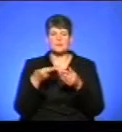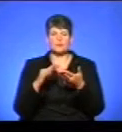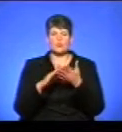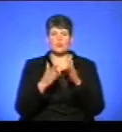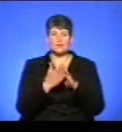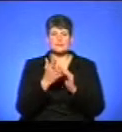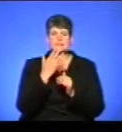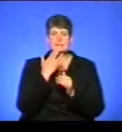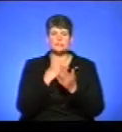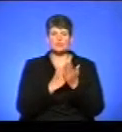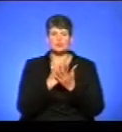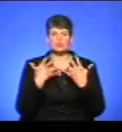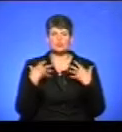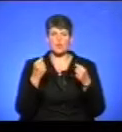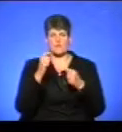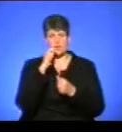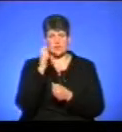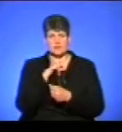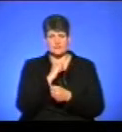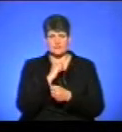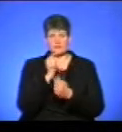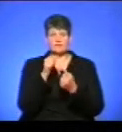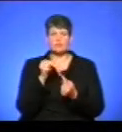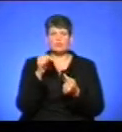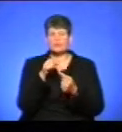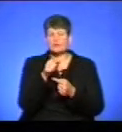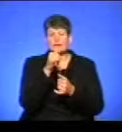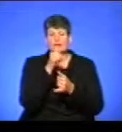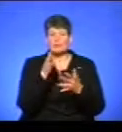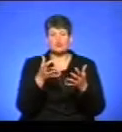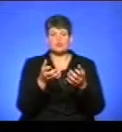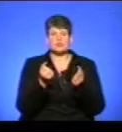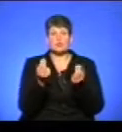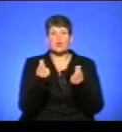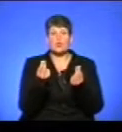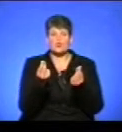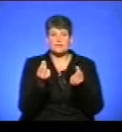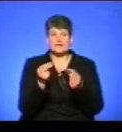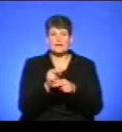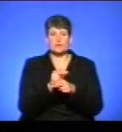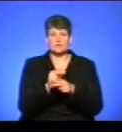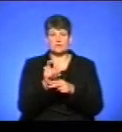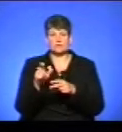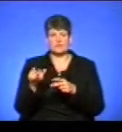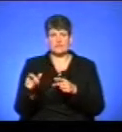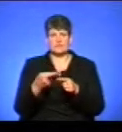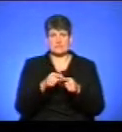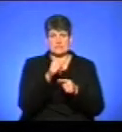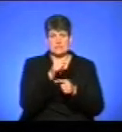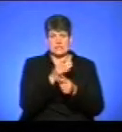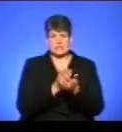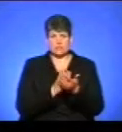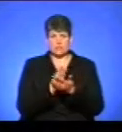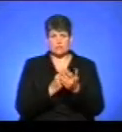Національною службою здоров'я України. Відповідно, вони не можуть отримати кошти на лікування пацієнтів від цієї служби.